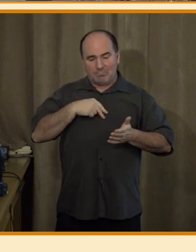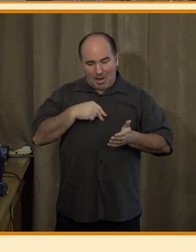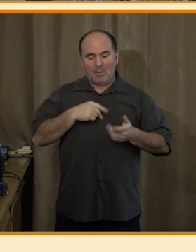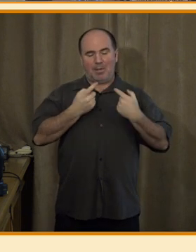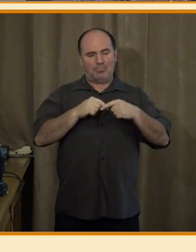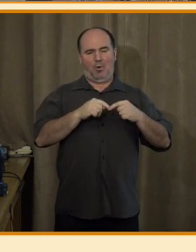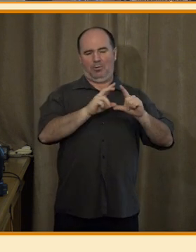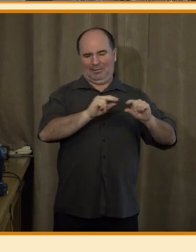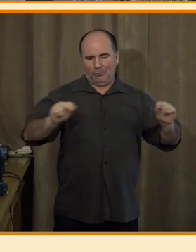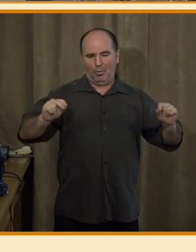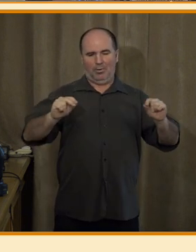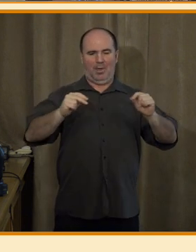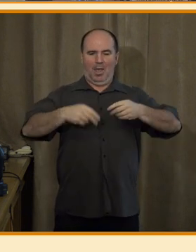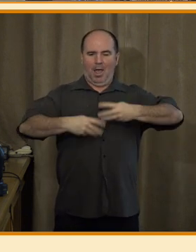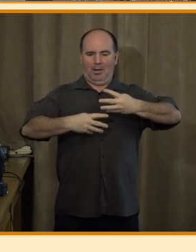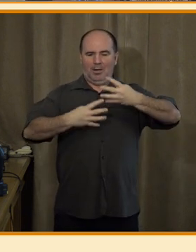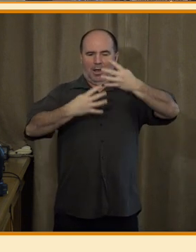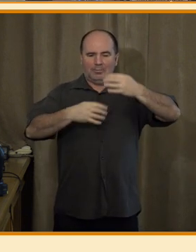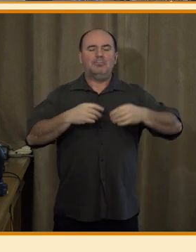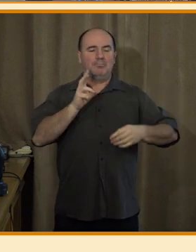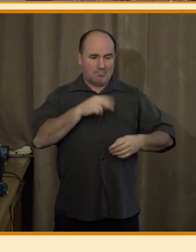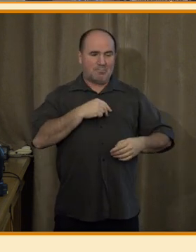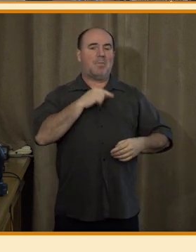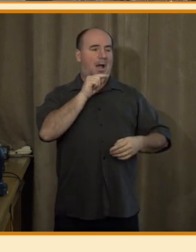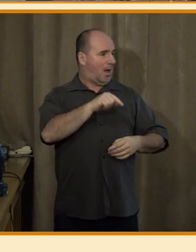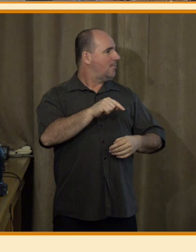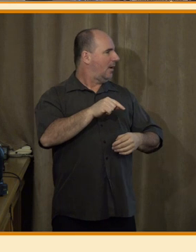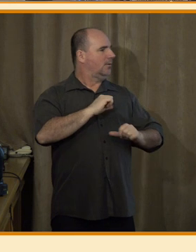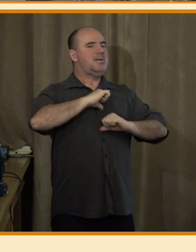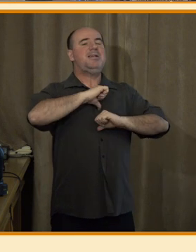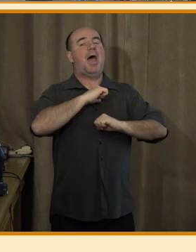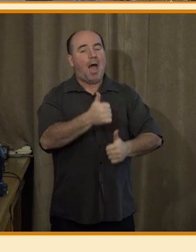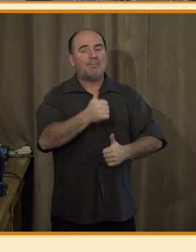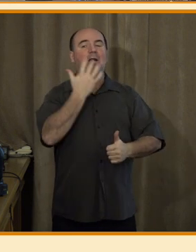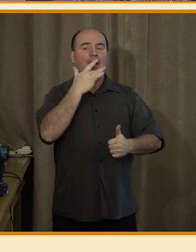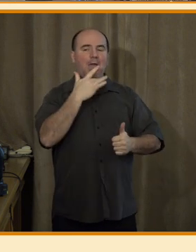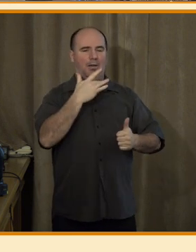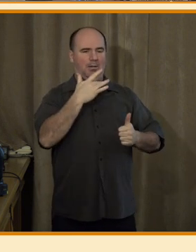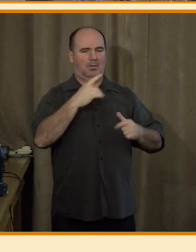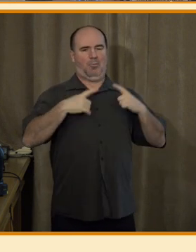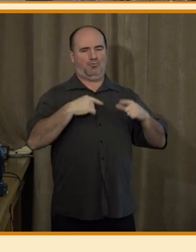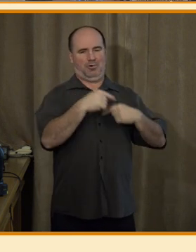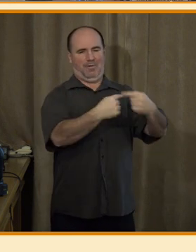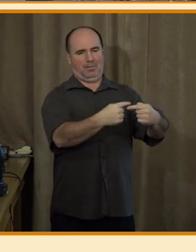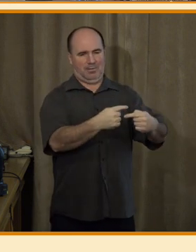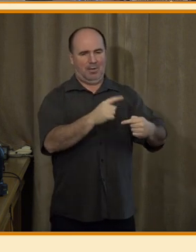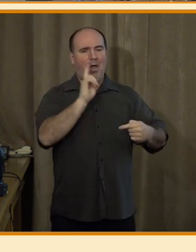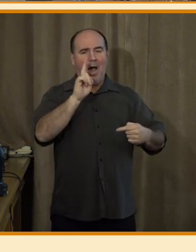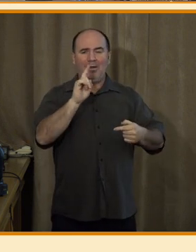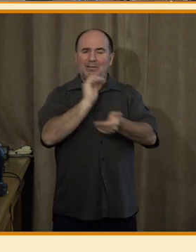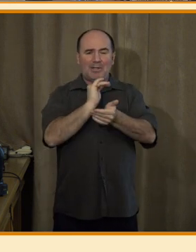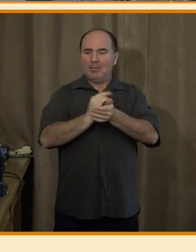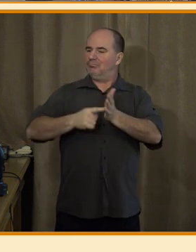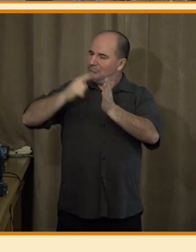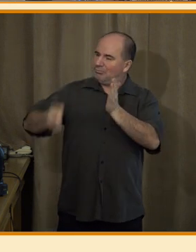headlinů, ale všichni naši lidi vědí, že to jsou návrhy, nikoliv něco, co mají použít tak, jak to je. Má to sloužit